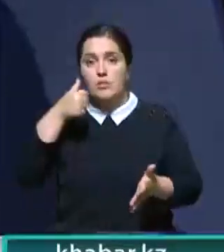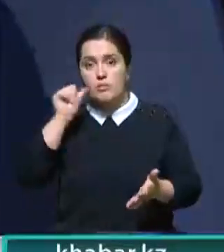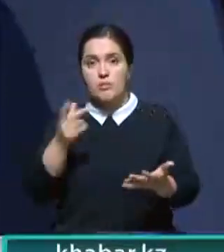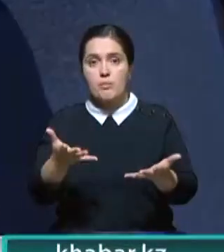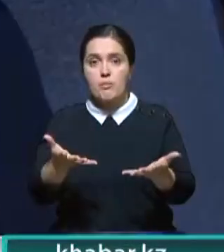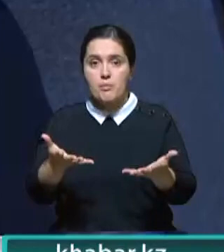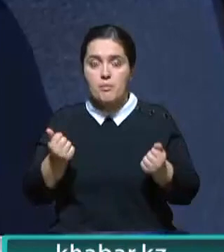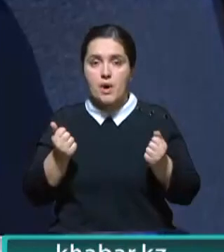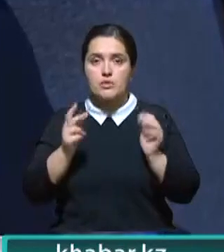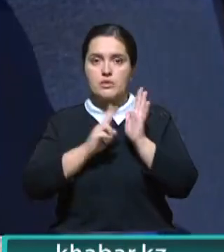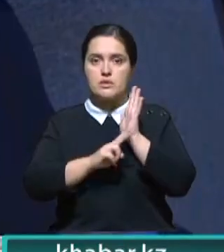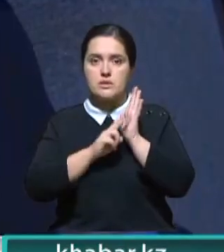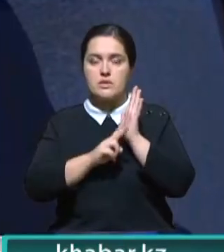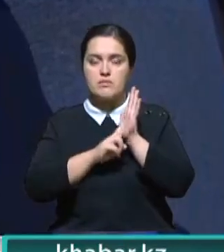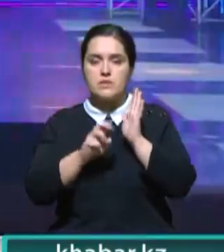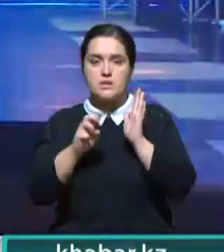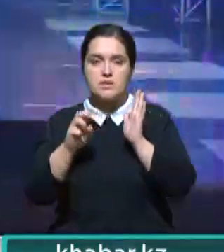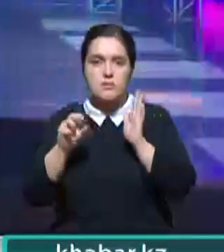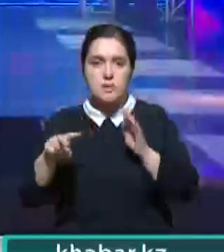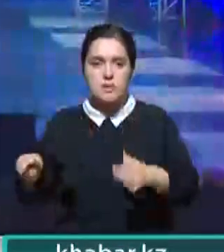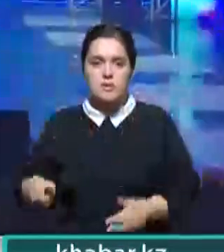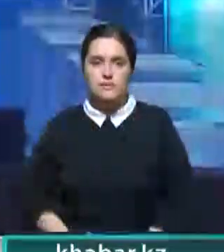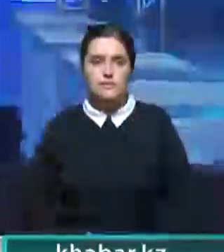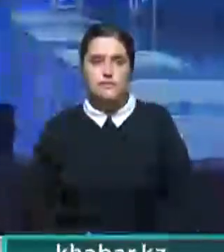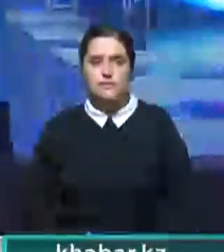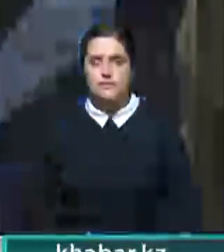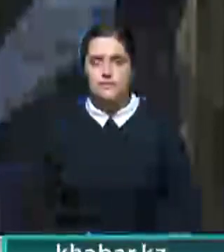что за выступление накануне он получил максимум 70 баллов.